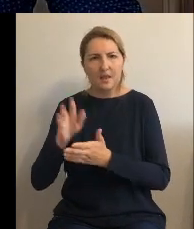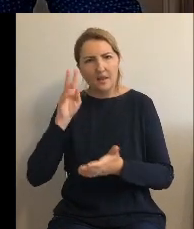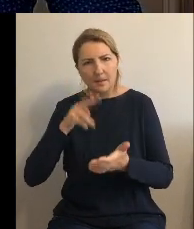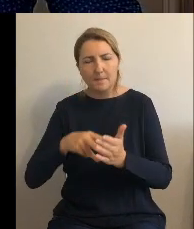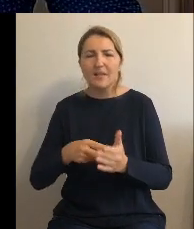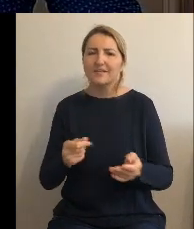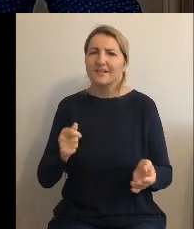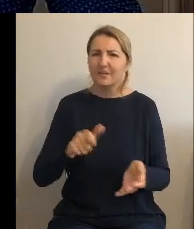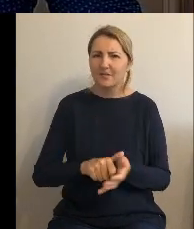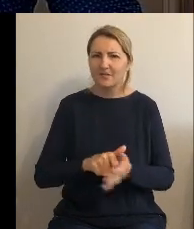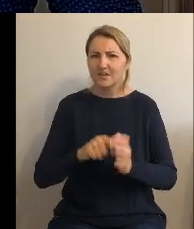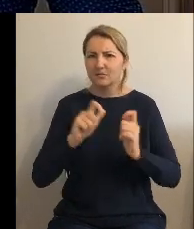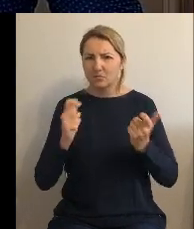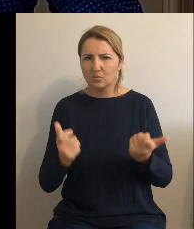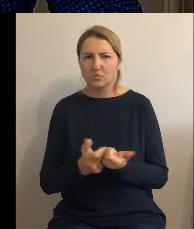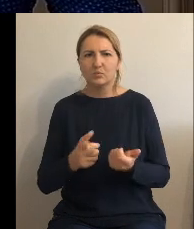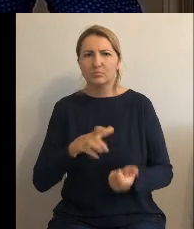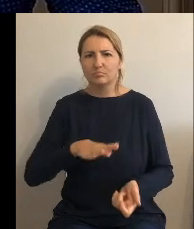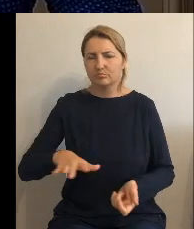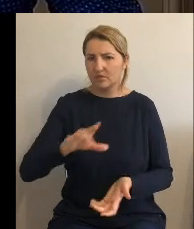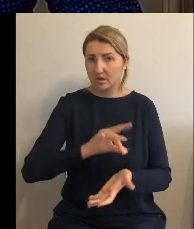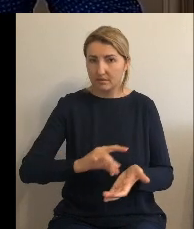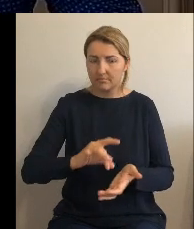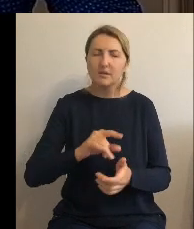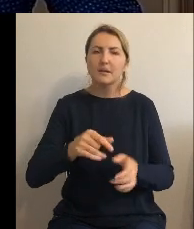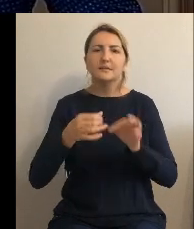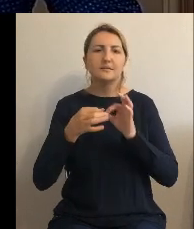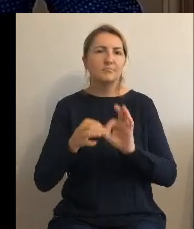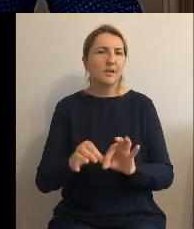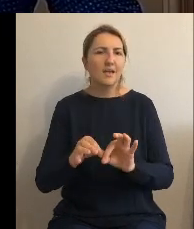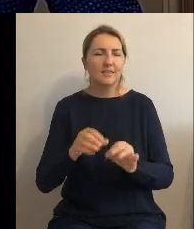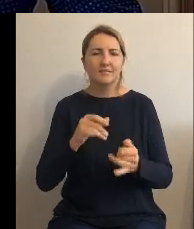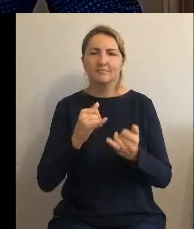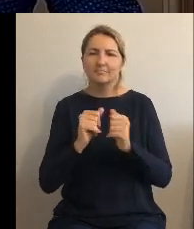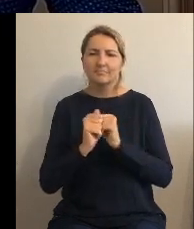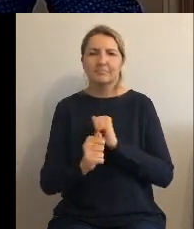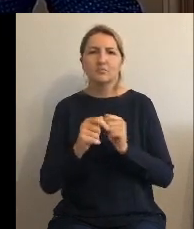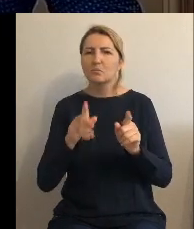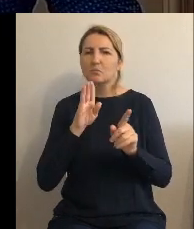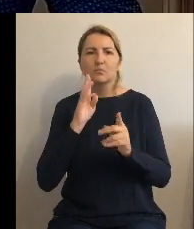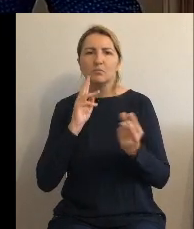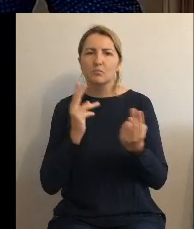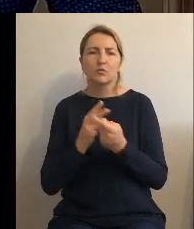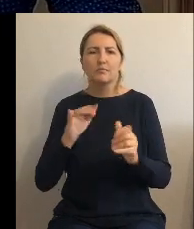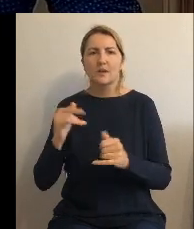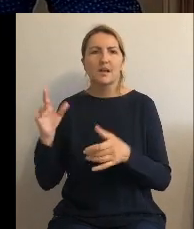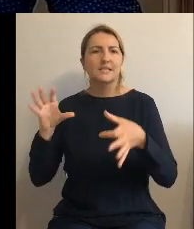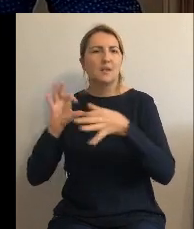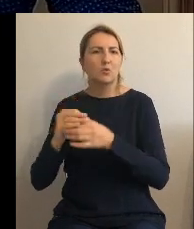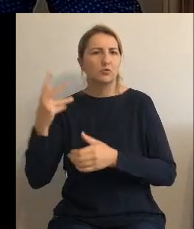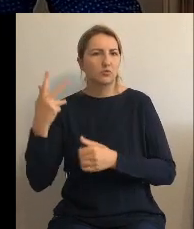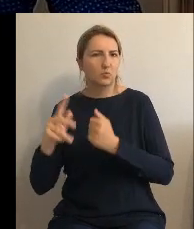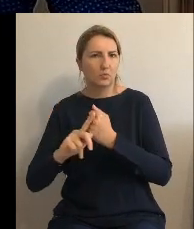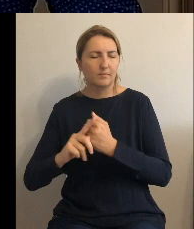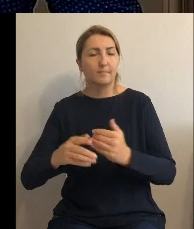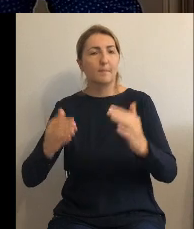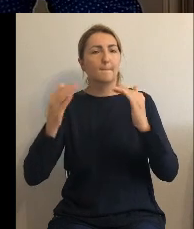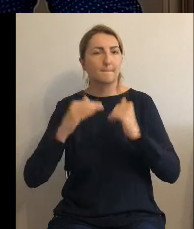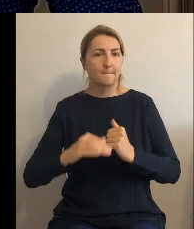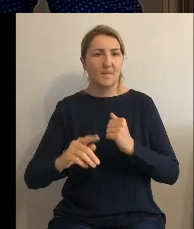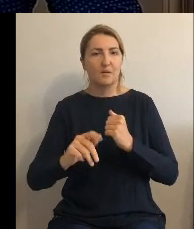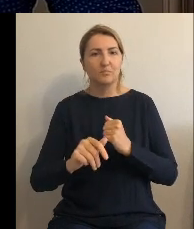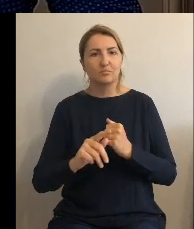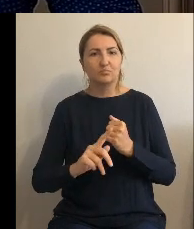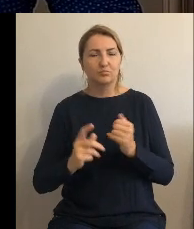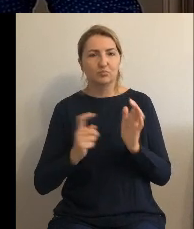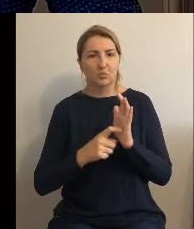2021 rok wprowadza się zmiany, w załączniku numer 3 do niniejszej uchwały. Punkt 6. Paragraf 9. Otrzymuję brzmienie. W paragrafie